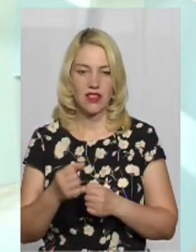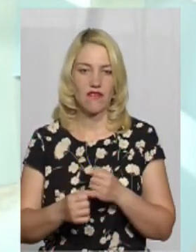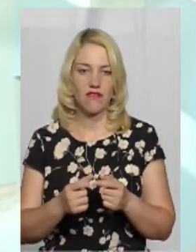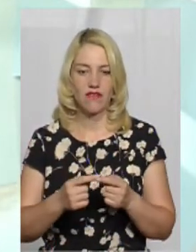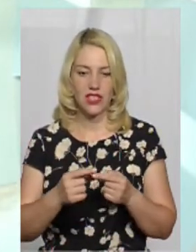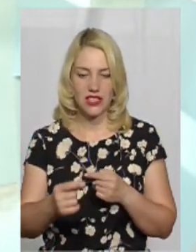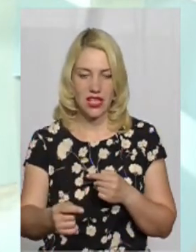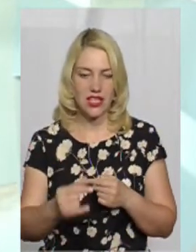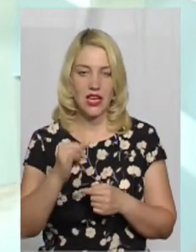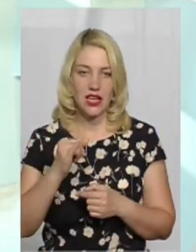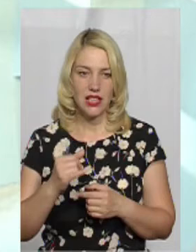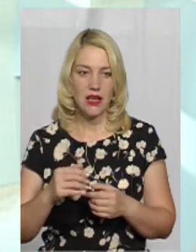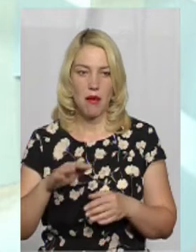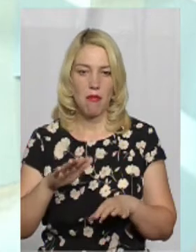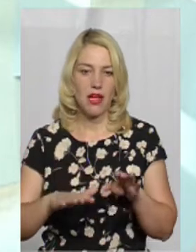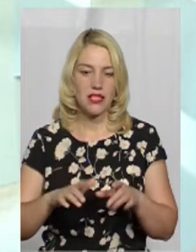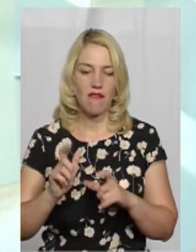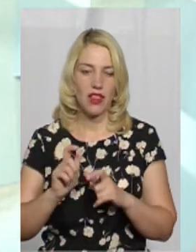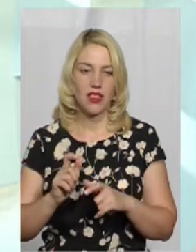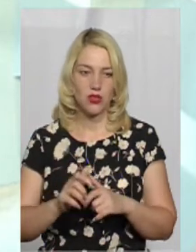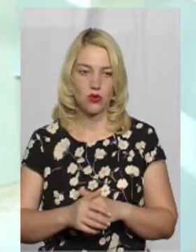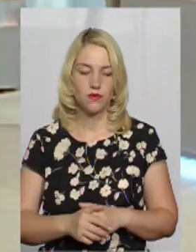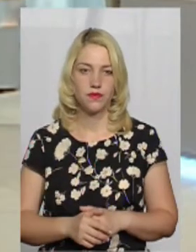маси вантажу, яка є надляшковою.